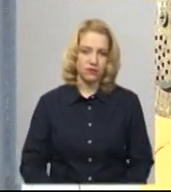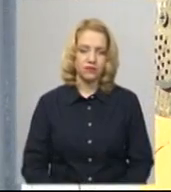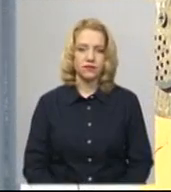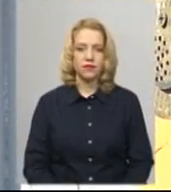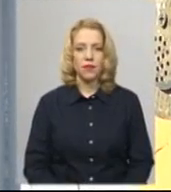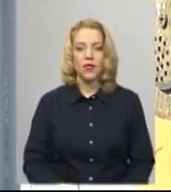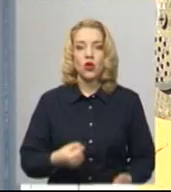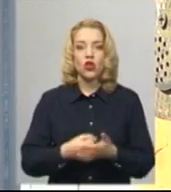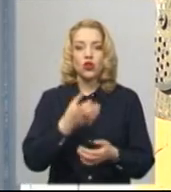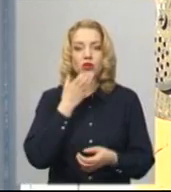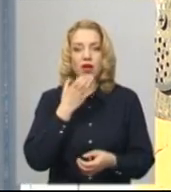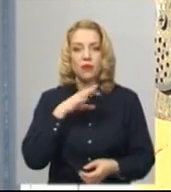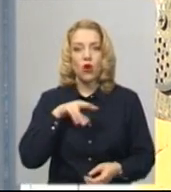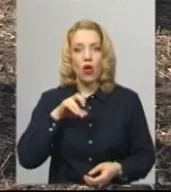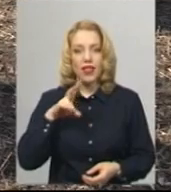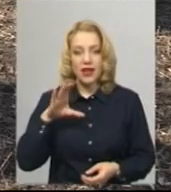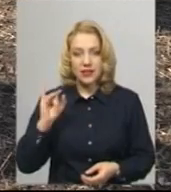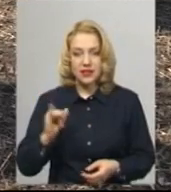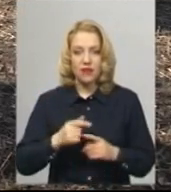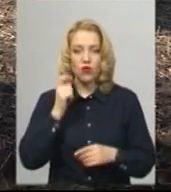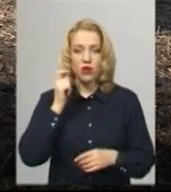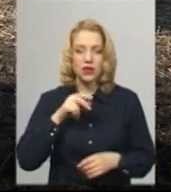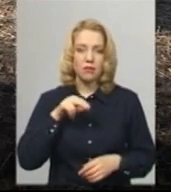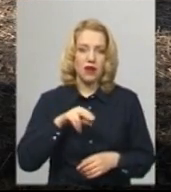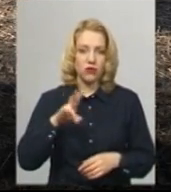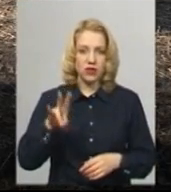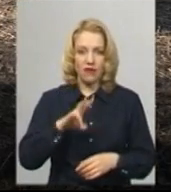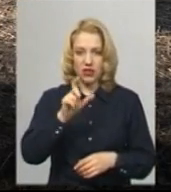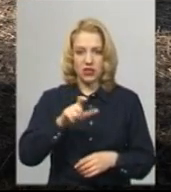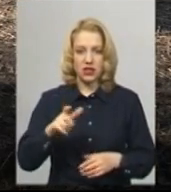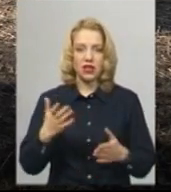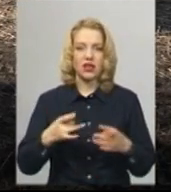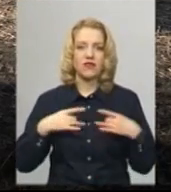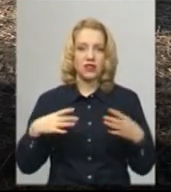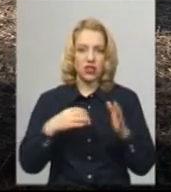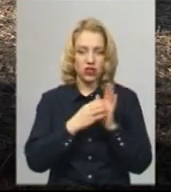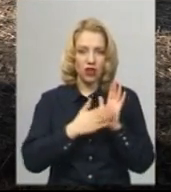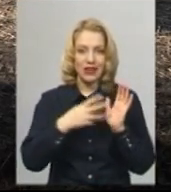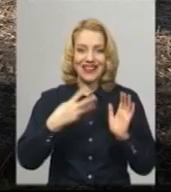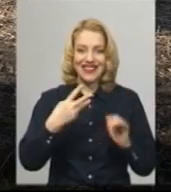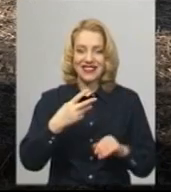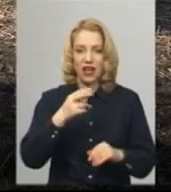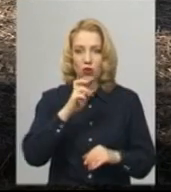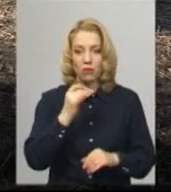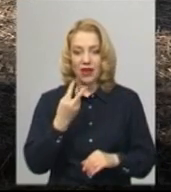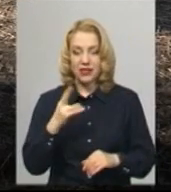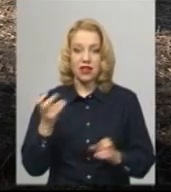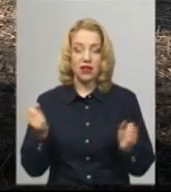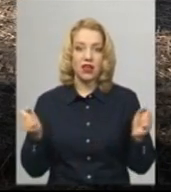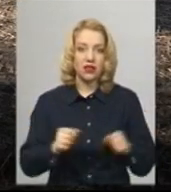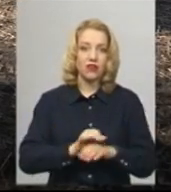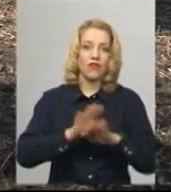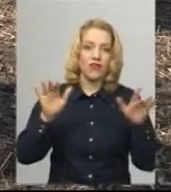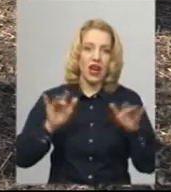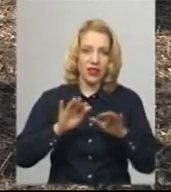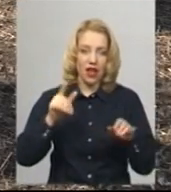До теплого Олекси, який в Україні православні християни визначають 30 березня, і на який зазвичай вилітають з вуликів бджоли